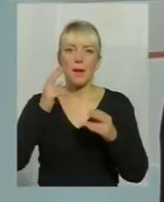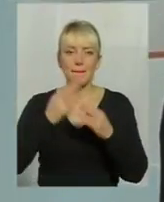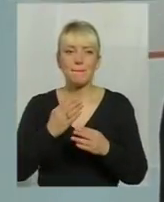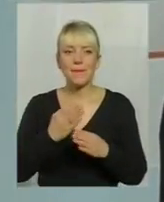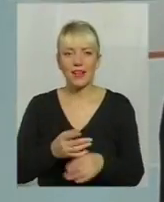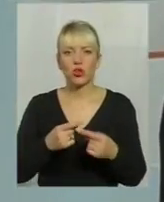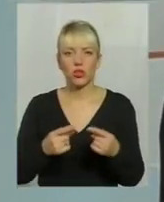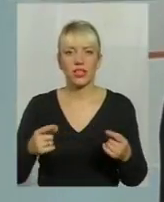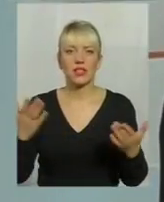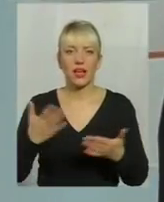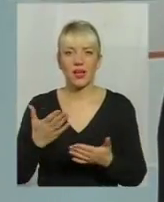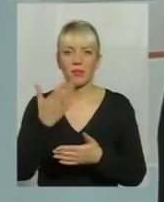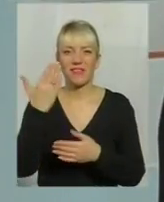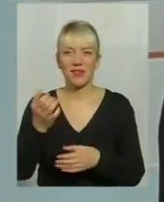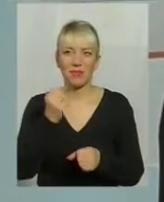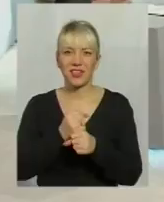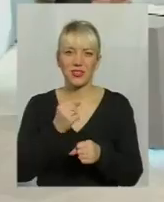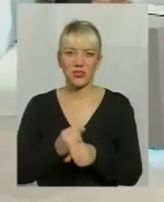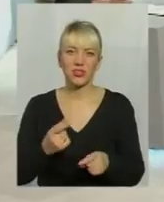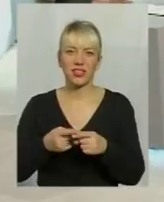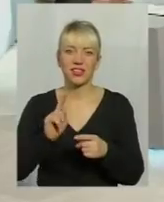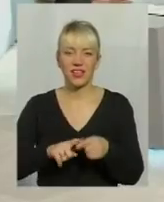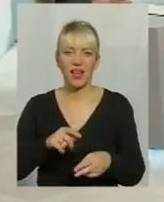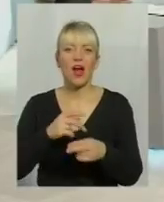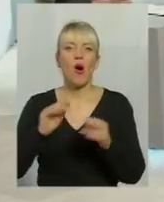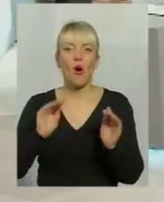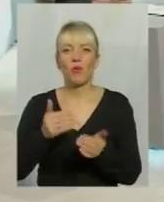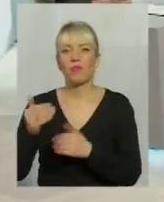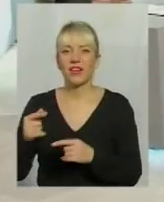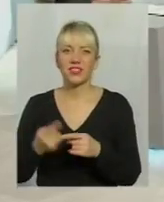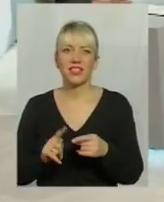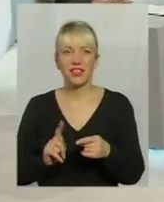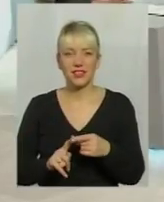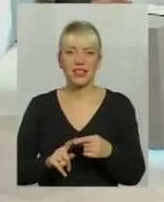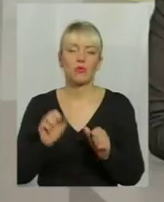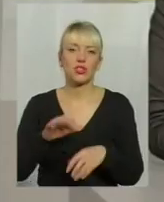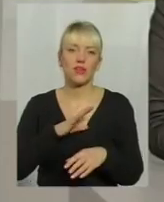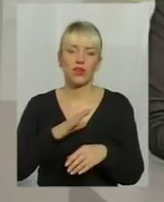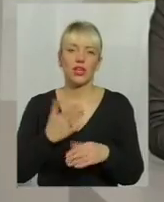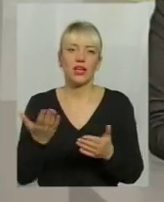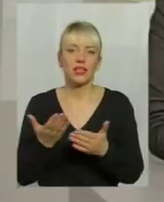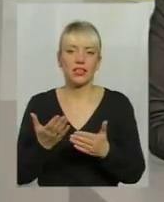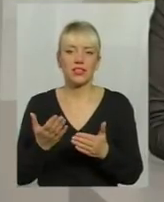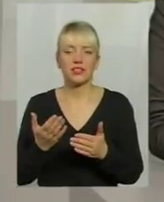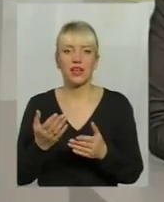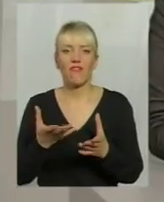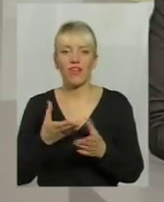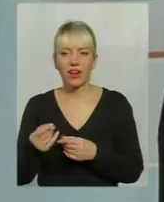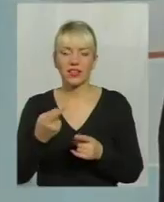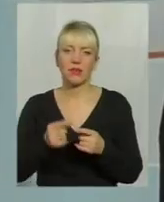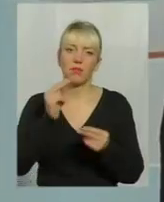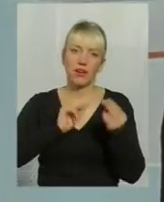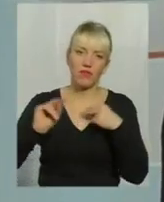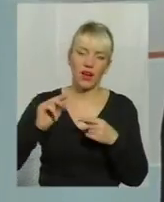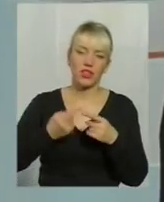він працює безпосередньо, ті обмеження, або ті побічні можливо ефекти, або можливо ті переваги